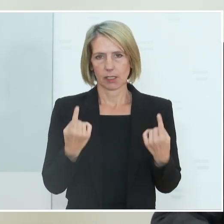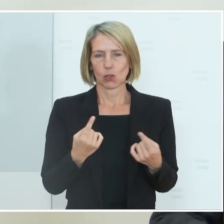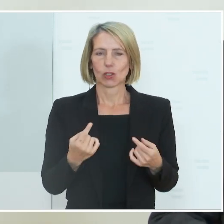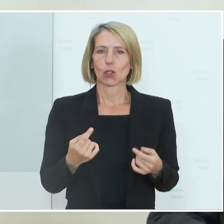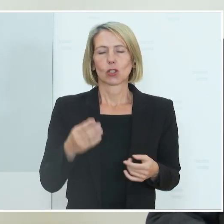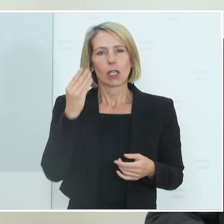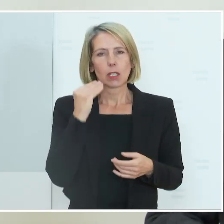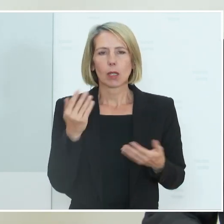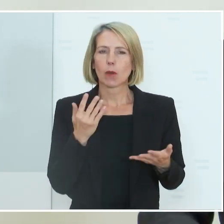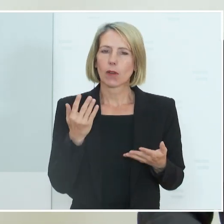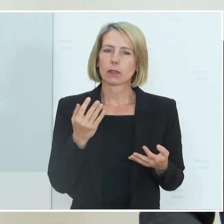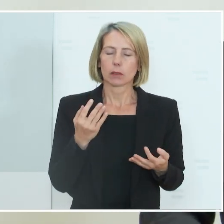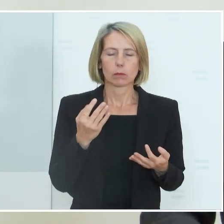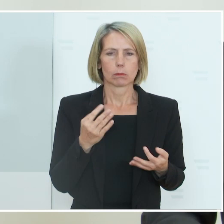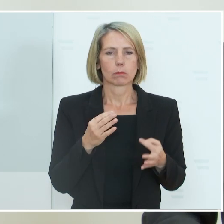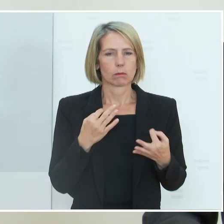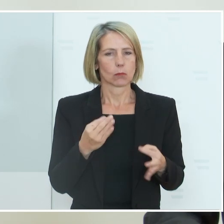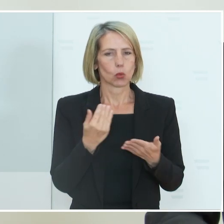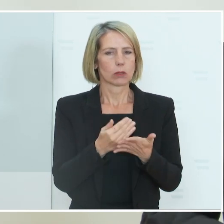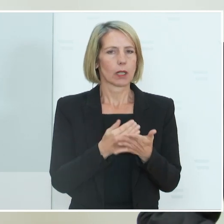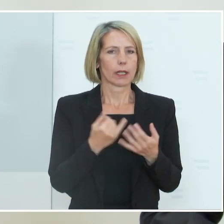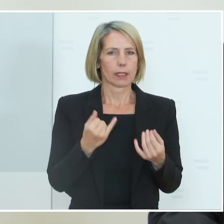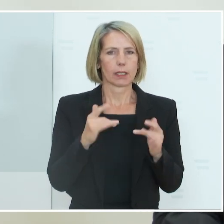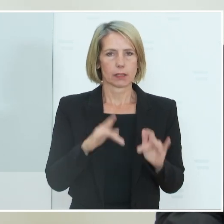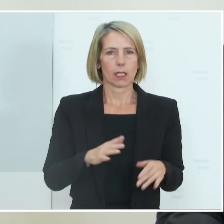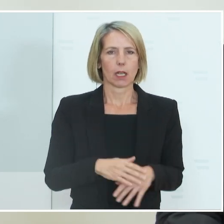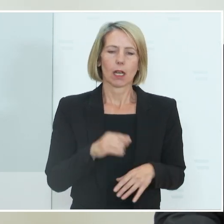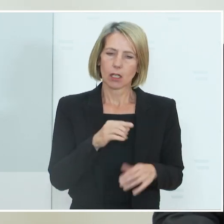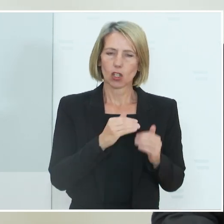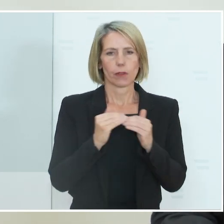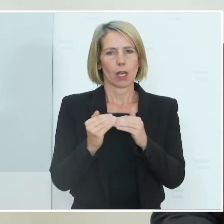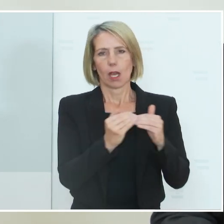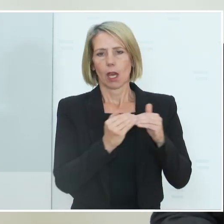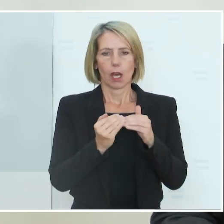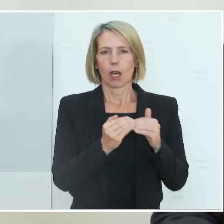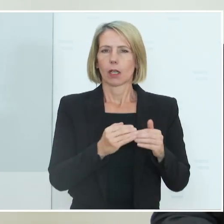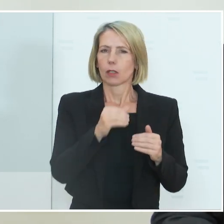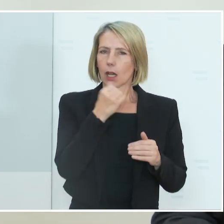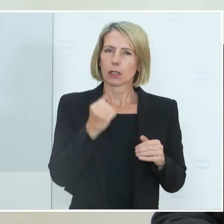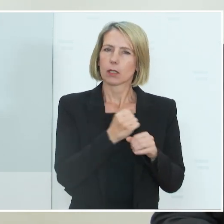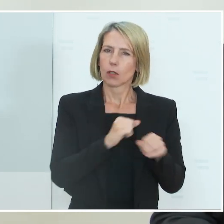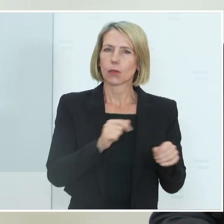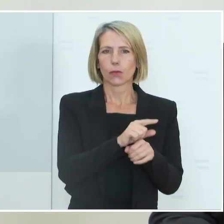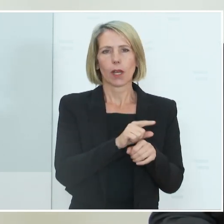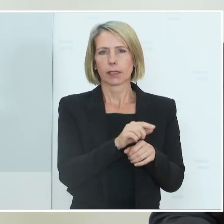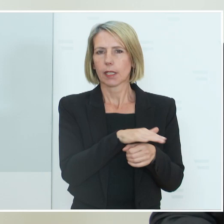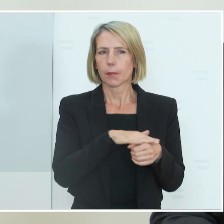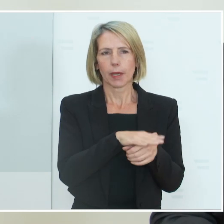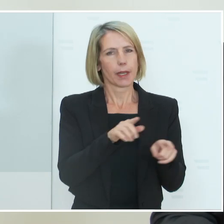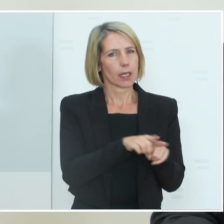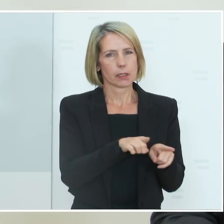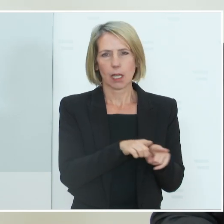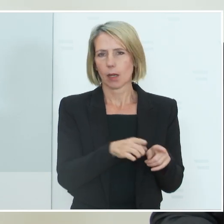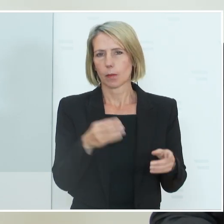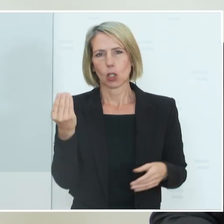Regel, die wir jetzt gefunden haben, die ist fair. Sie zieht nach dem Freizeitbereich, sie zieht nach dem schulischen